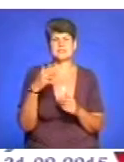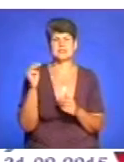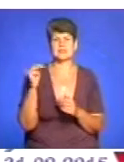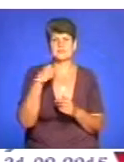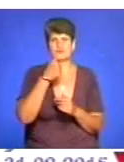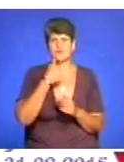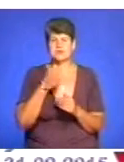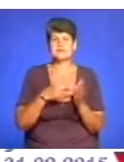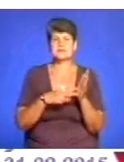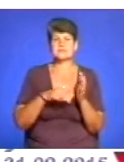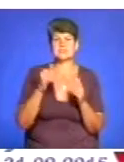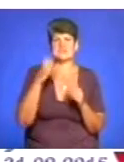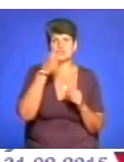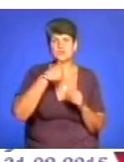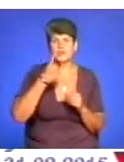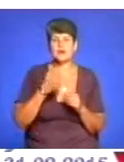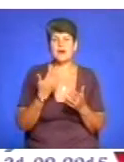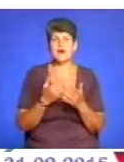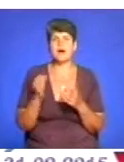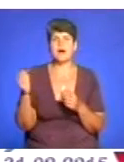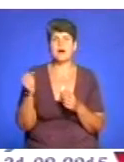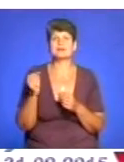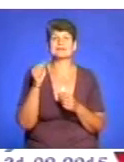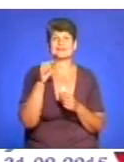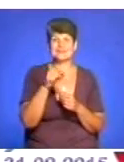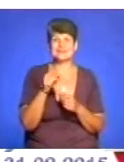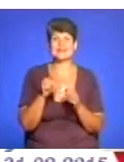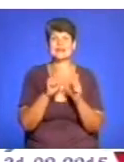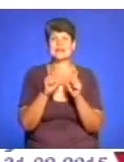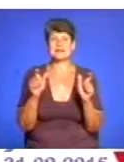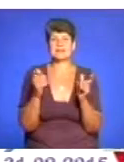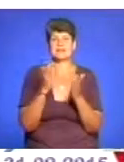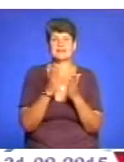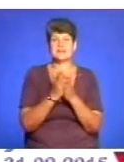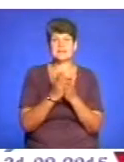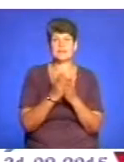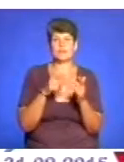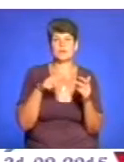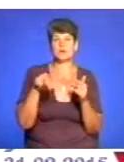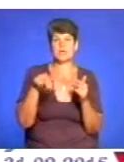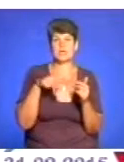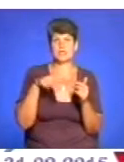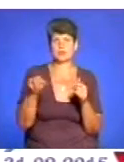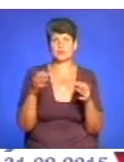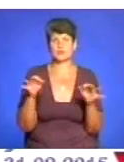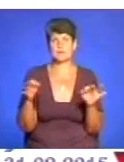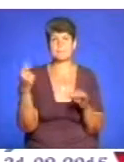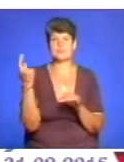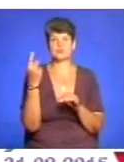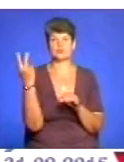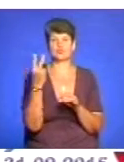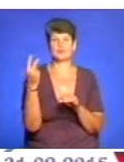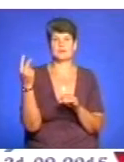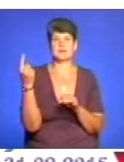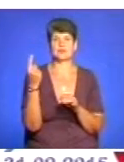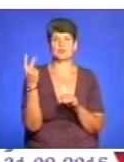рік, беруть 70 тисяч на рік, а ті заклади, які є в межах пішохотного доступу, але першого, другого, першого,